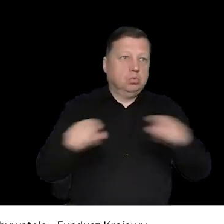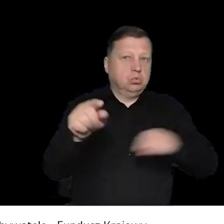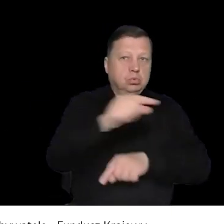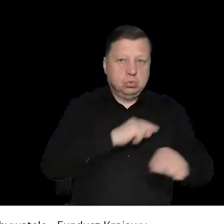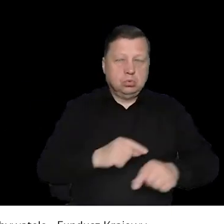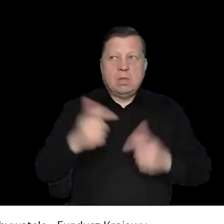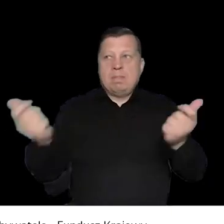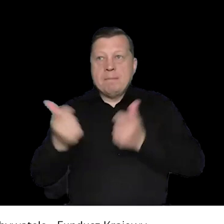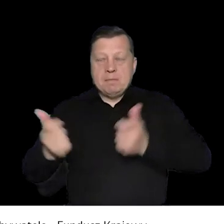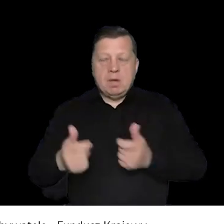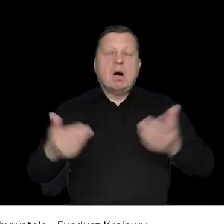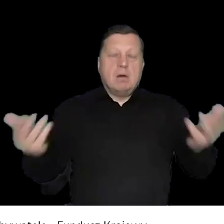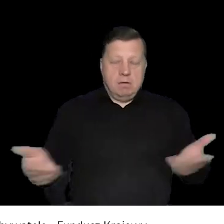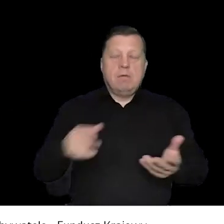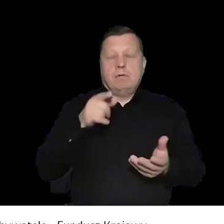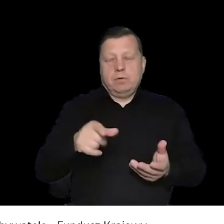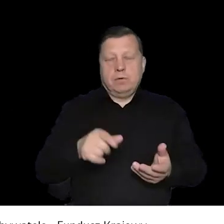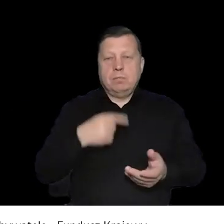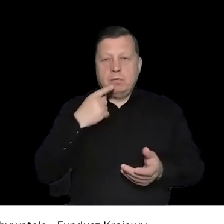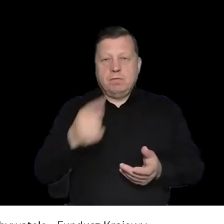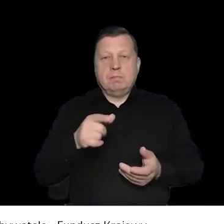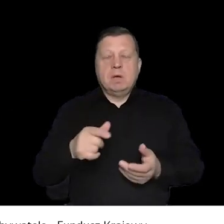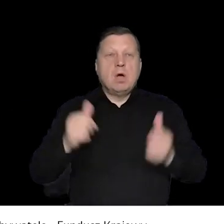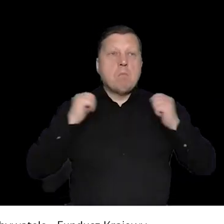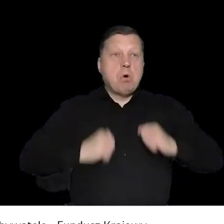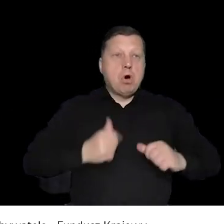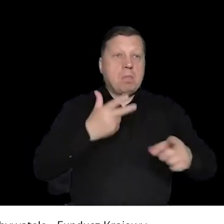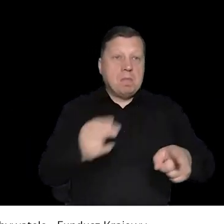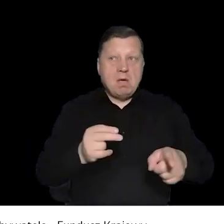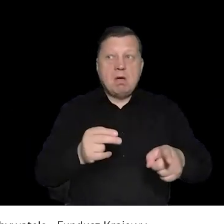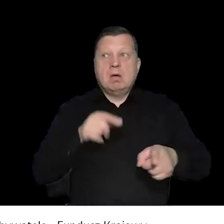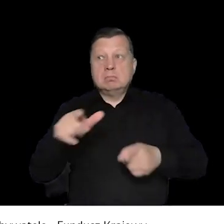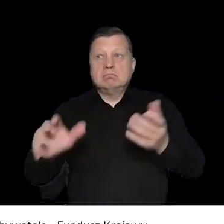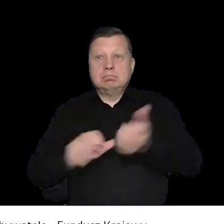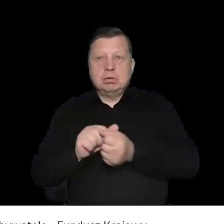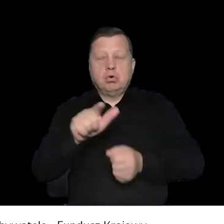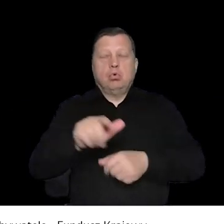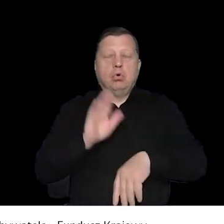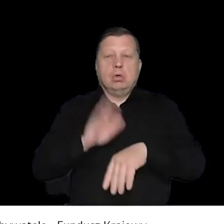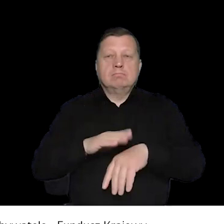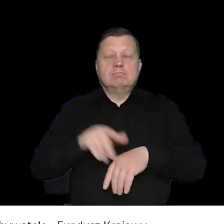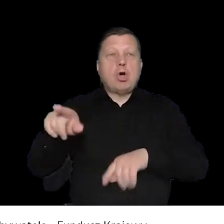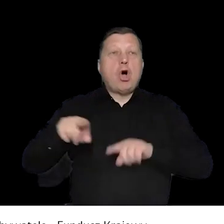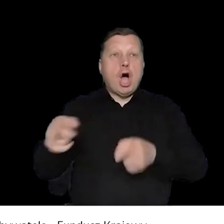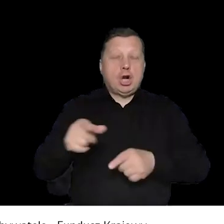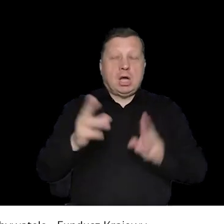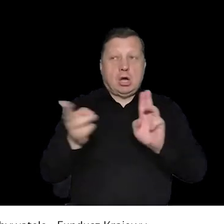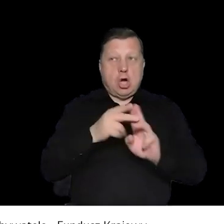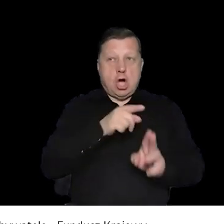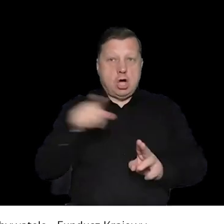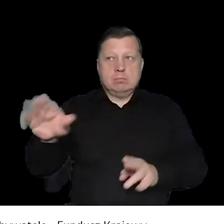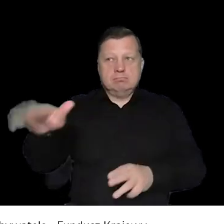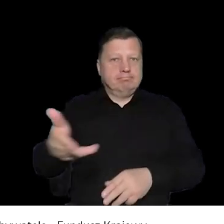jak na przykład, że nie wiem, zacznę się 15 burt, w tym zaczyna się to być niebezpiecznie i przestaje zrobić